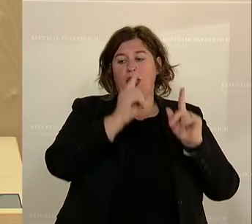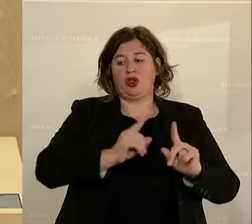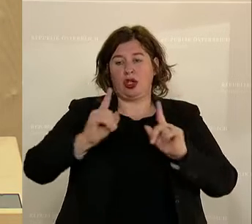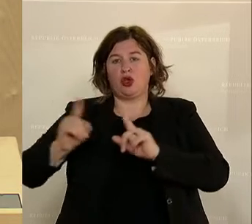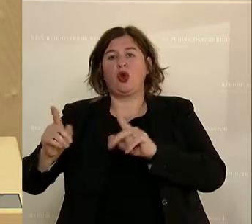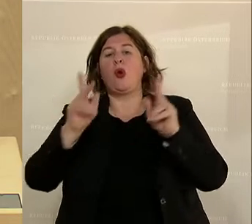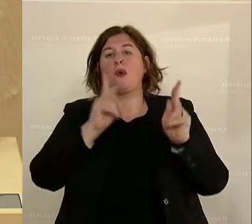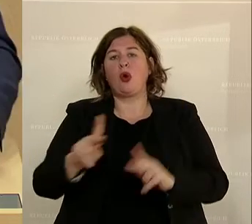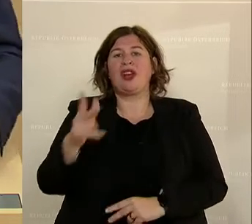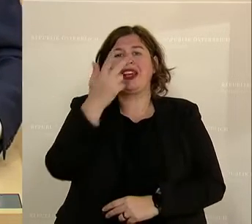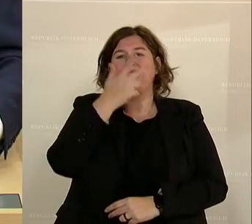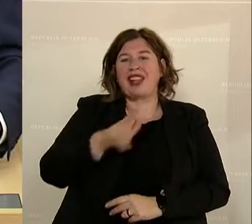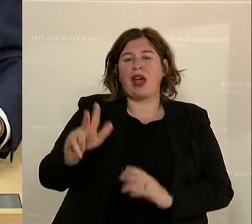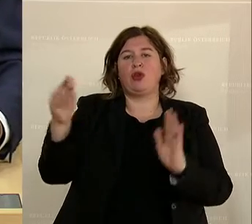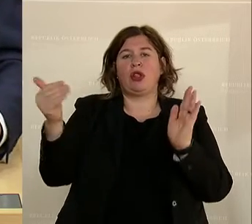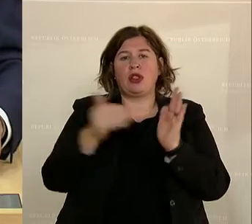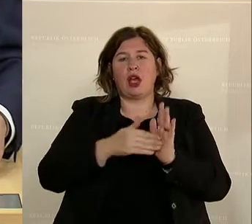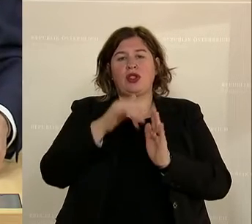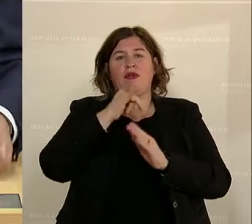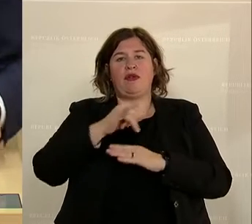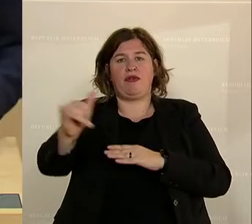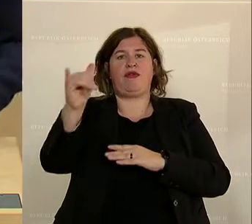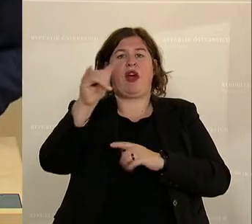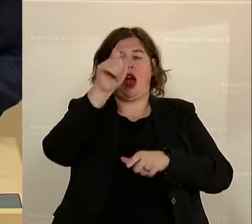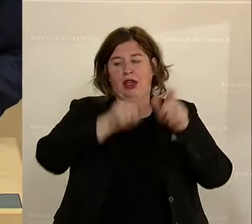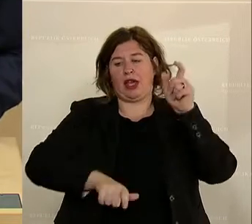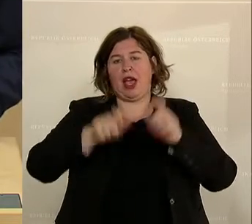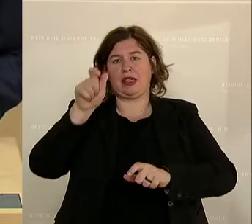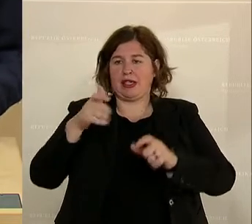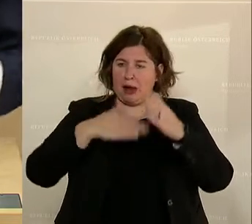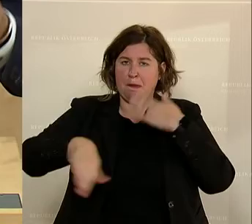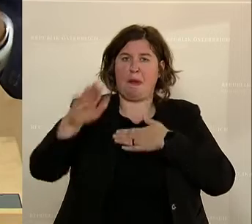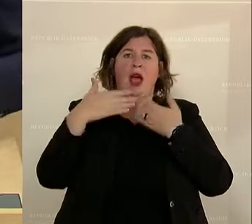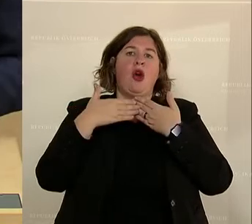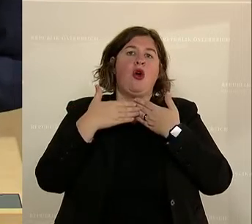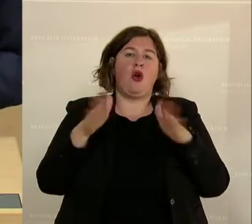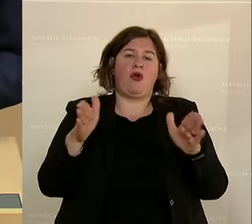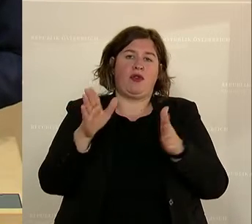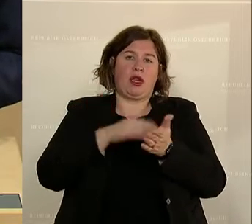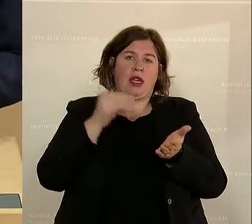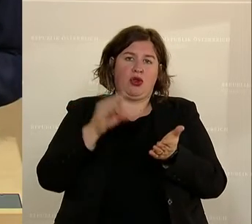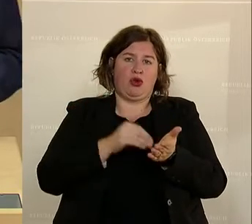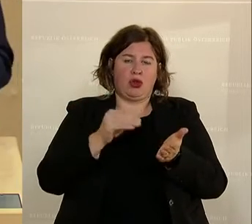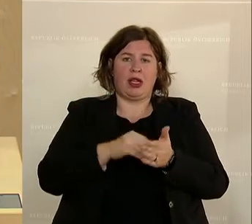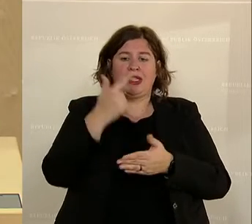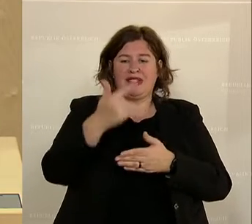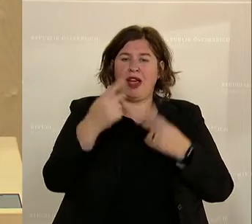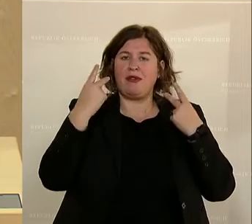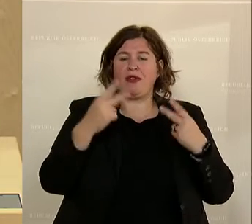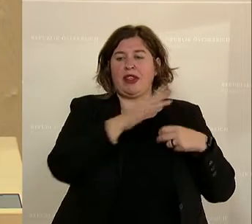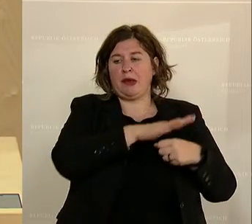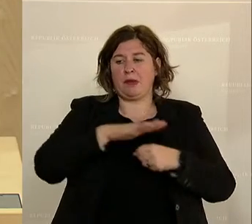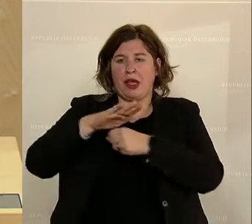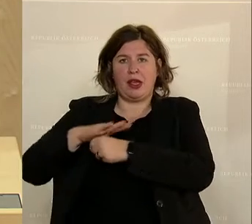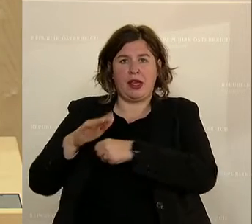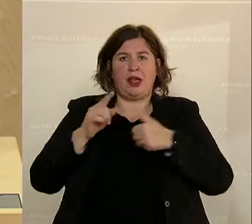300.000 Fahrgäste mehr, Öffi-Nutzer mehr hier in Wien. Mit zwei ganz wesentlichen Bereichen, nämlich